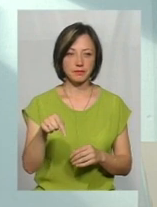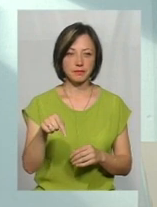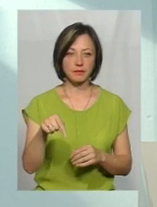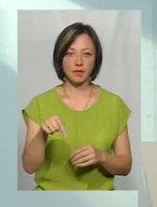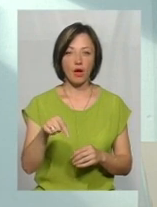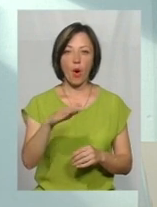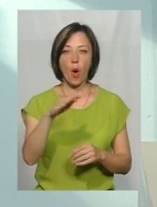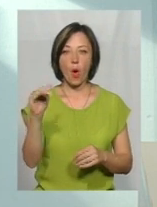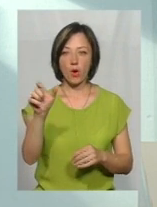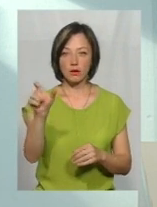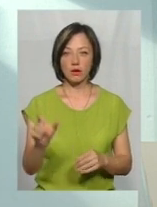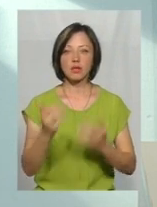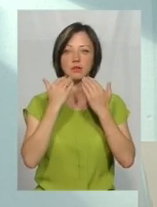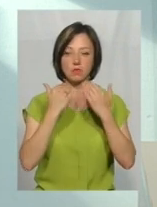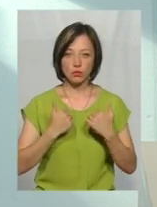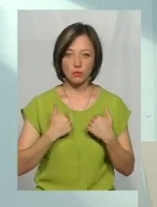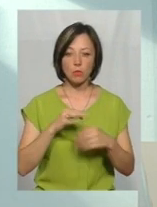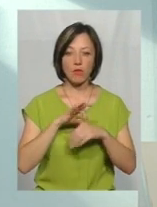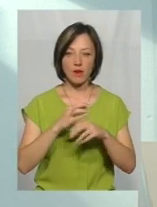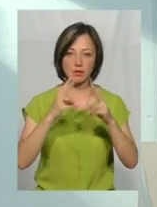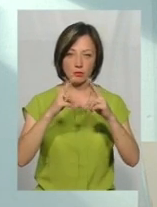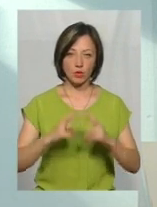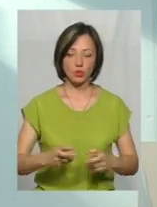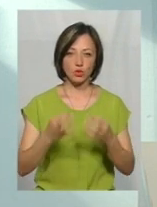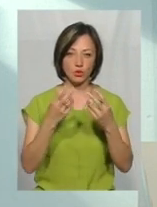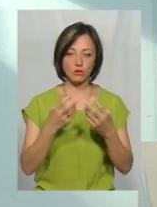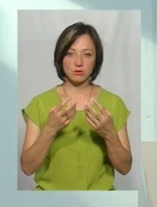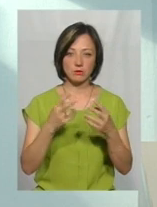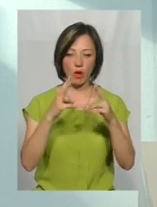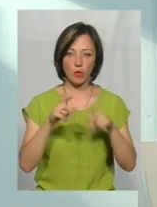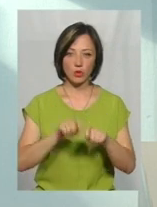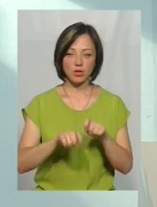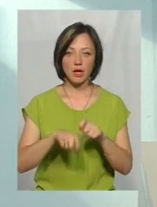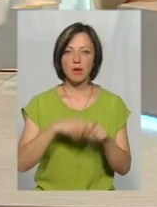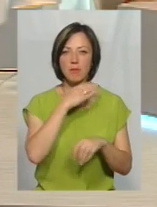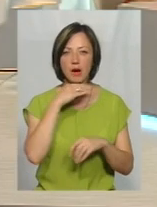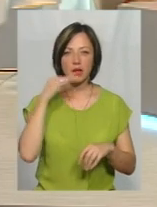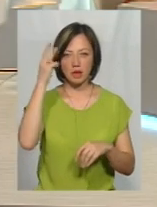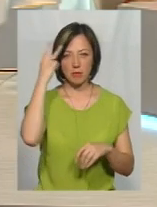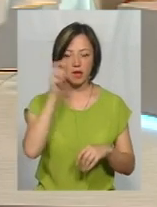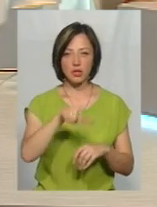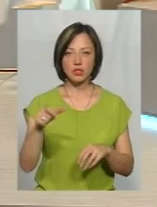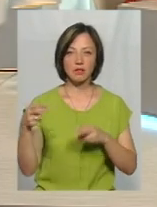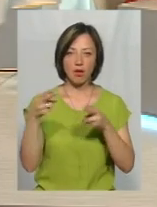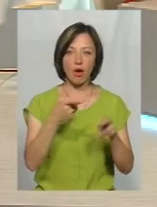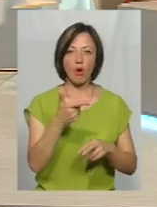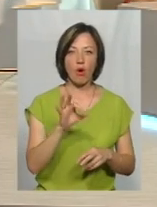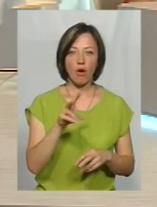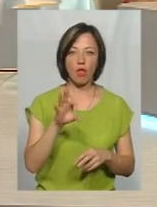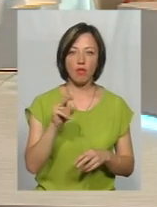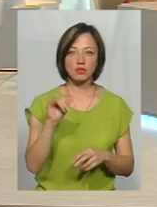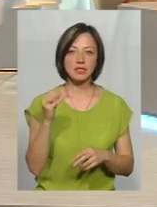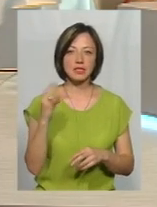Орендар звернувся до нас, ми провели ці лабораторні дослідження. Тобто, я знаю, що дуже багато хмельничан відвідують Головчинецький кар І які